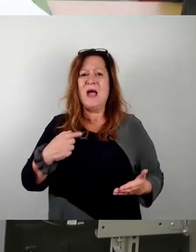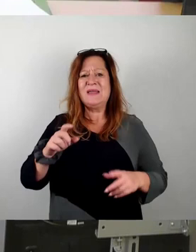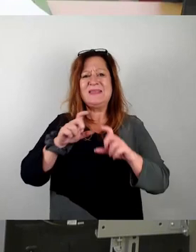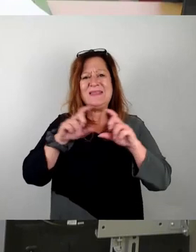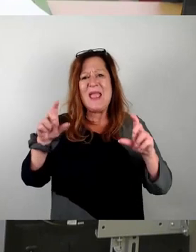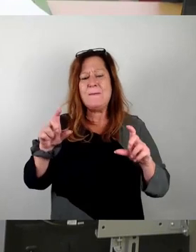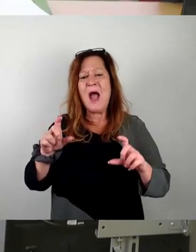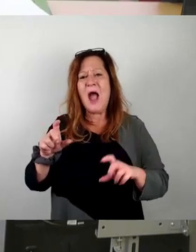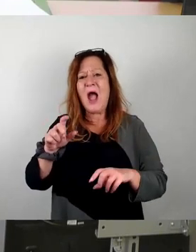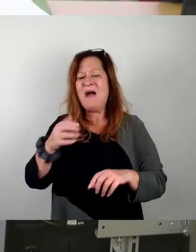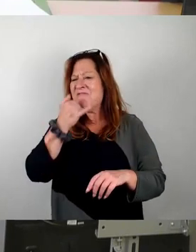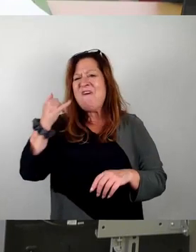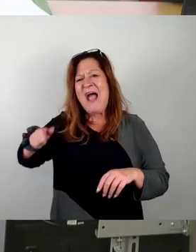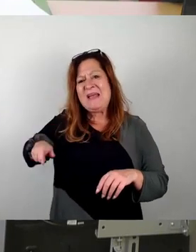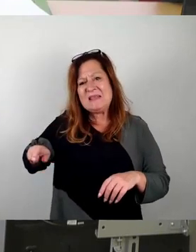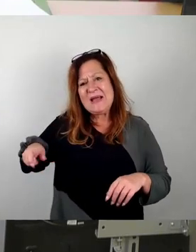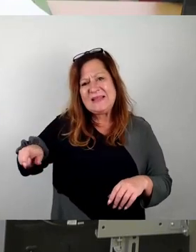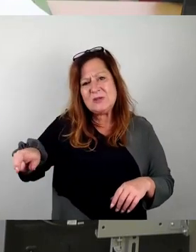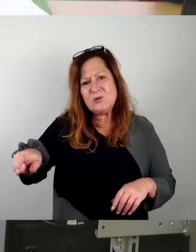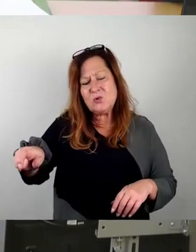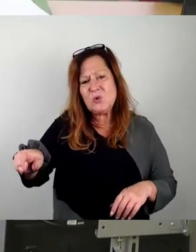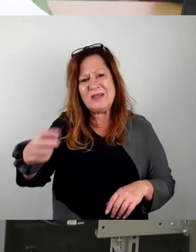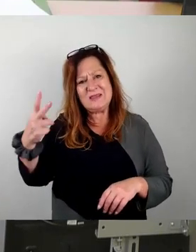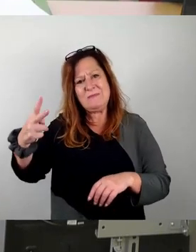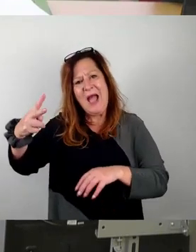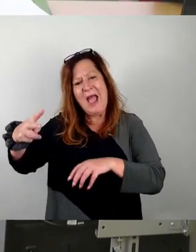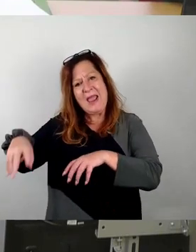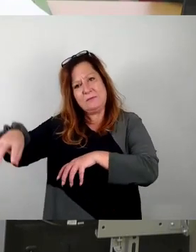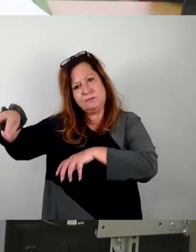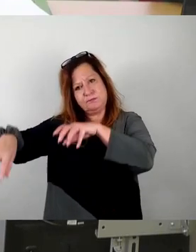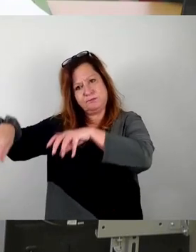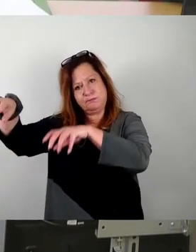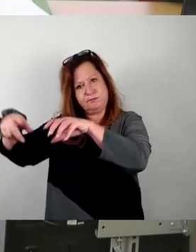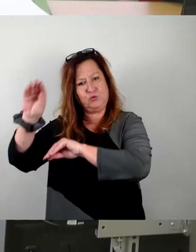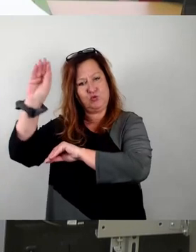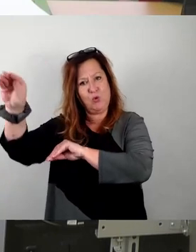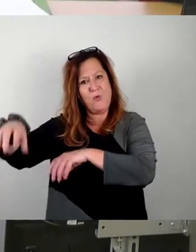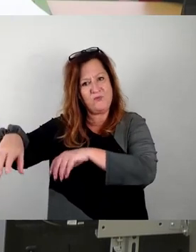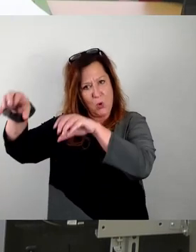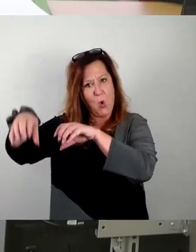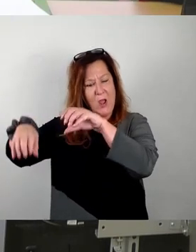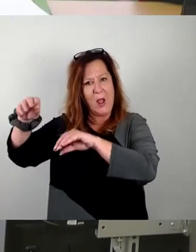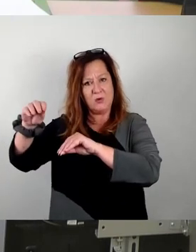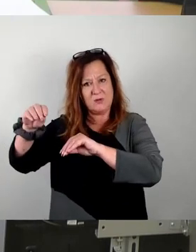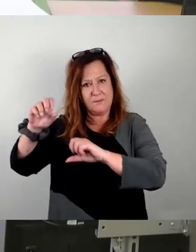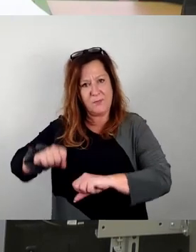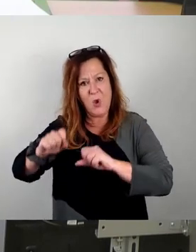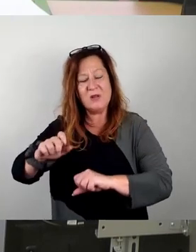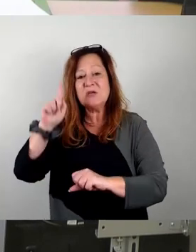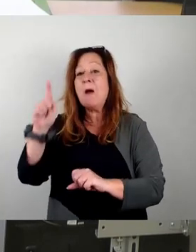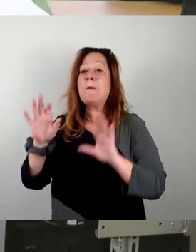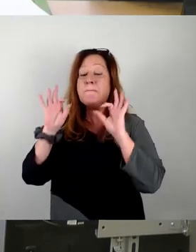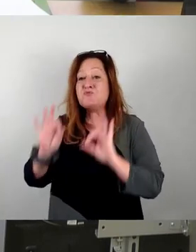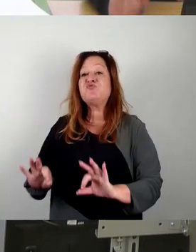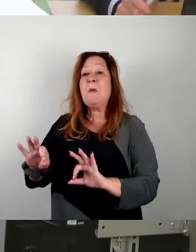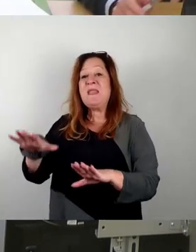Das Hochhausleitbild hat jetzt zwei Cluster definiert, in denen Hochhäuser künftig möglich sind. Das heißt aber nicht, dass in diesen Gebieten generell